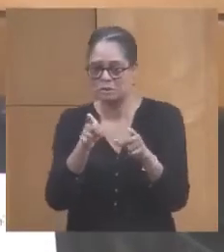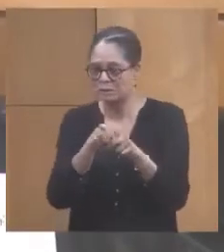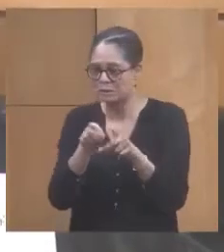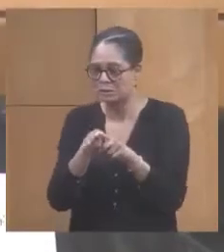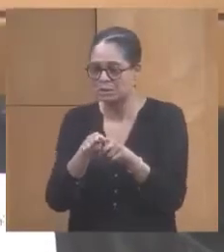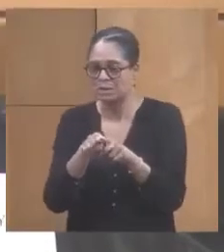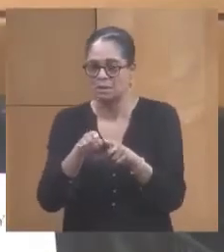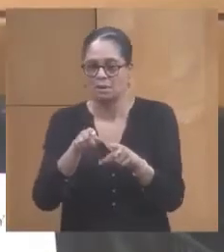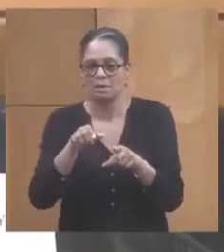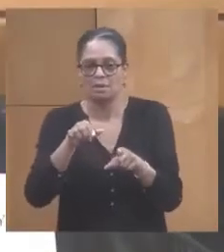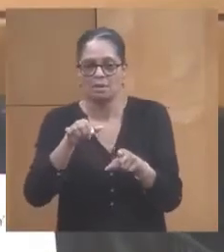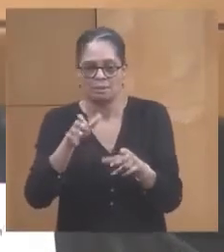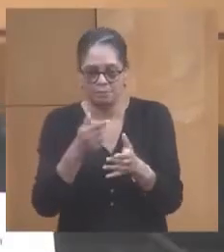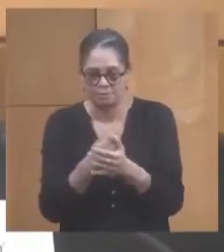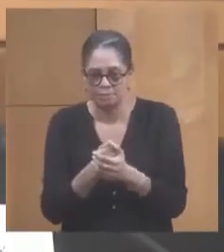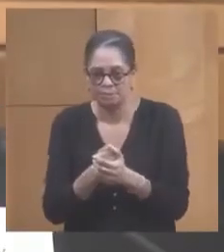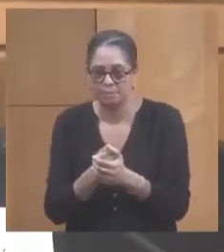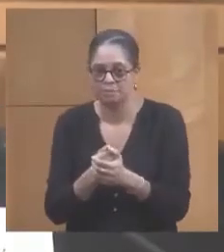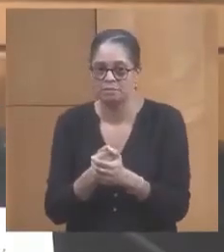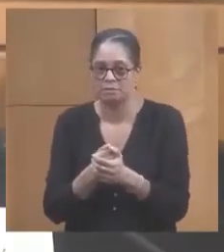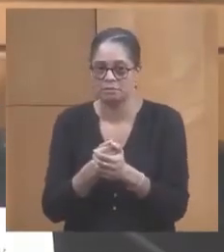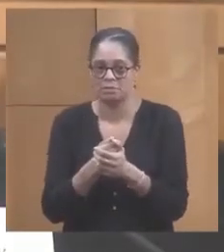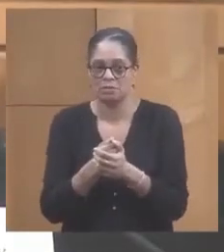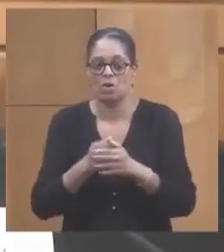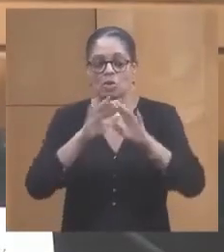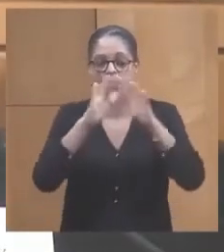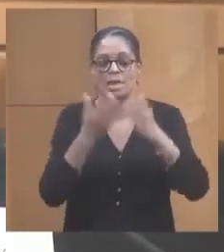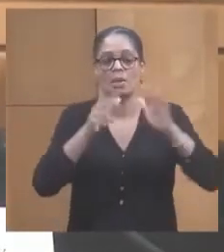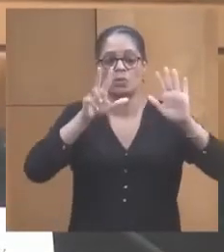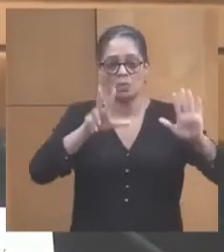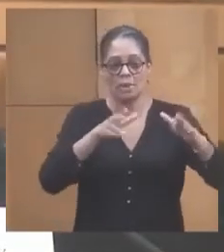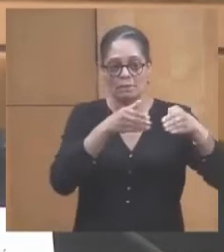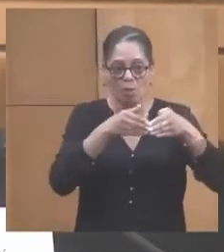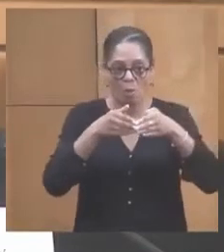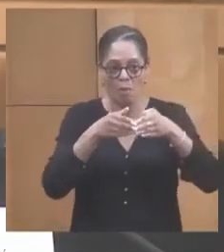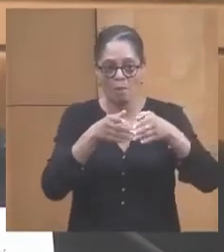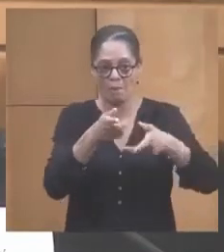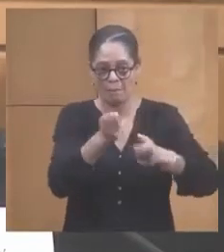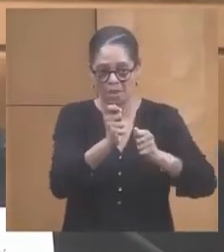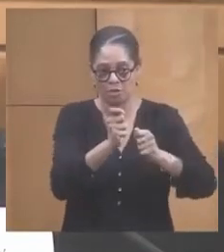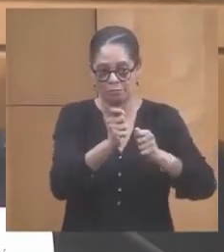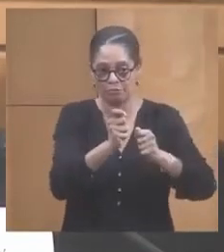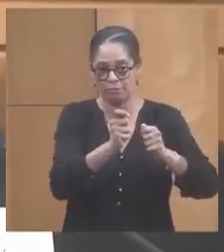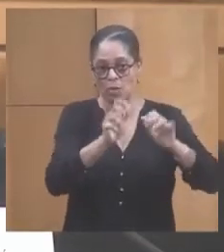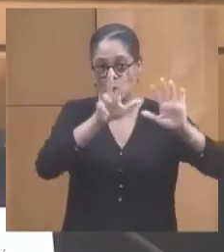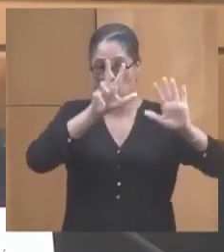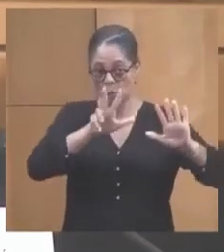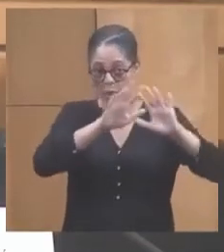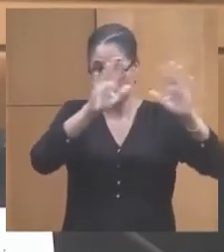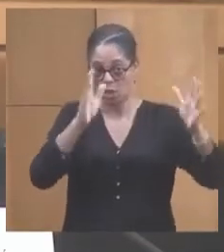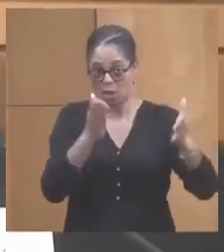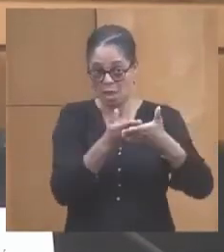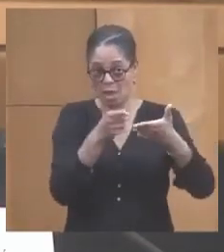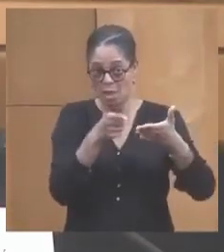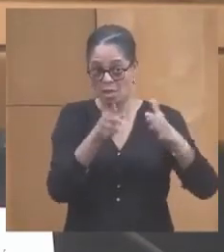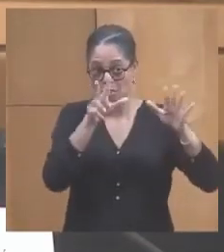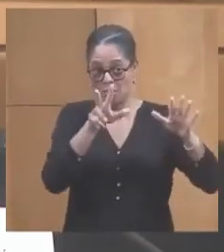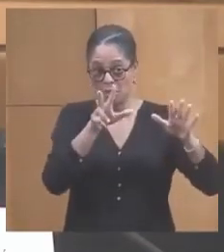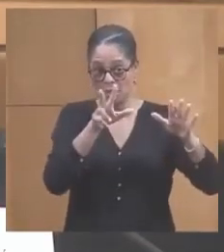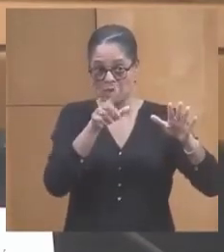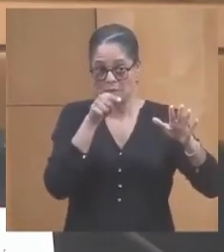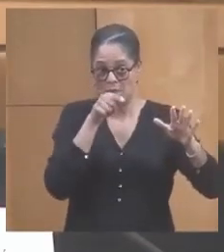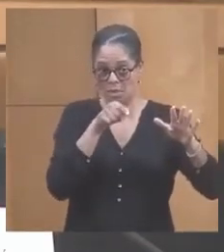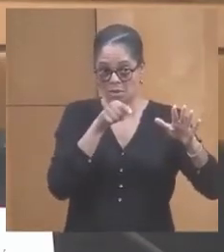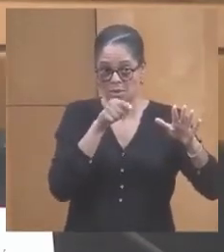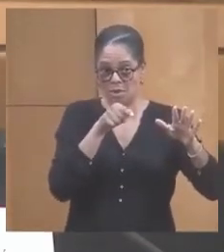Nous sommes bien d'accord. Il y a huit ports de pêche. Les huit ports de pêche territoriaux sont